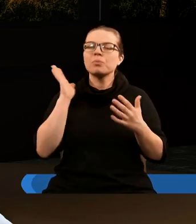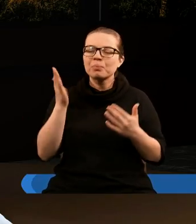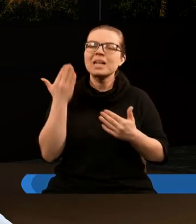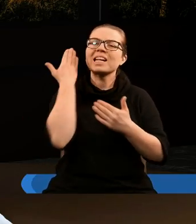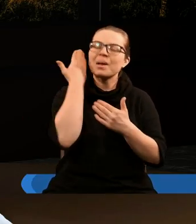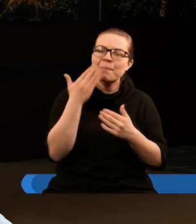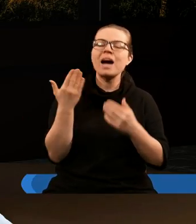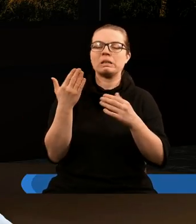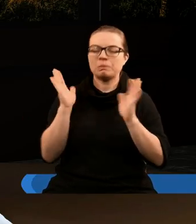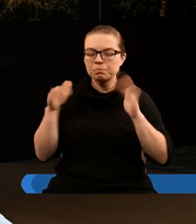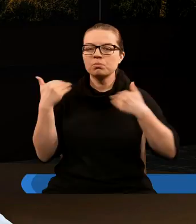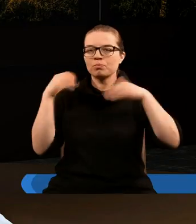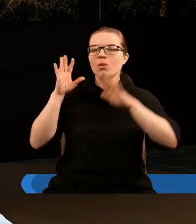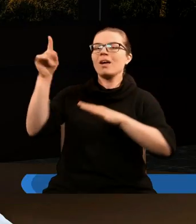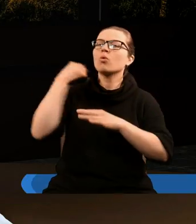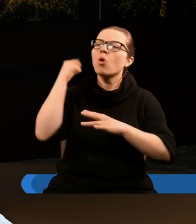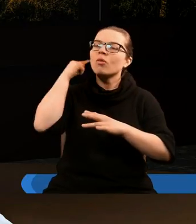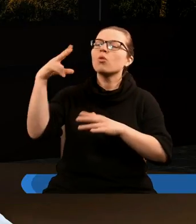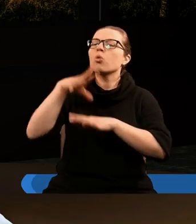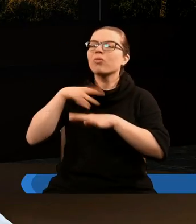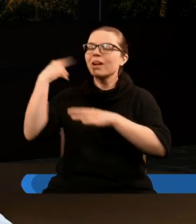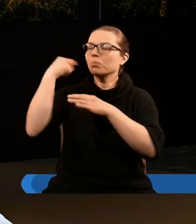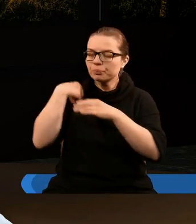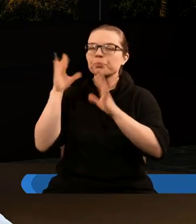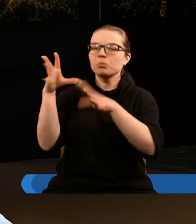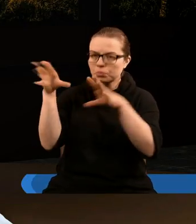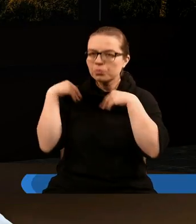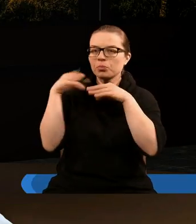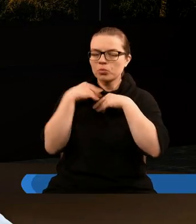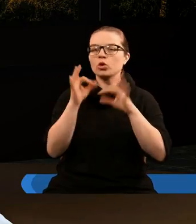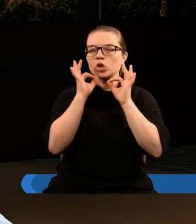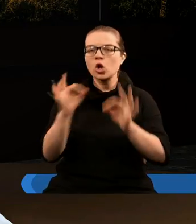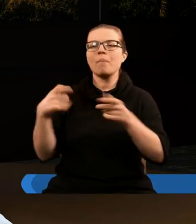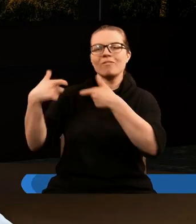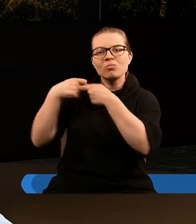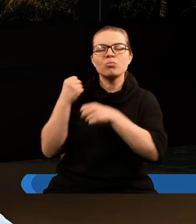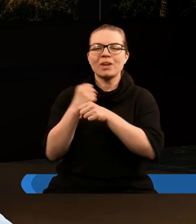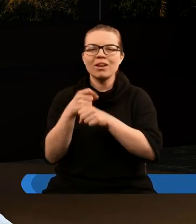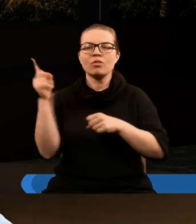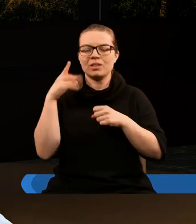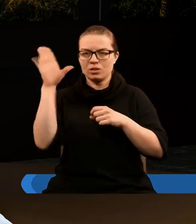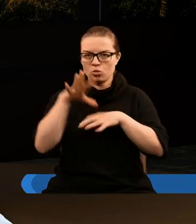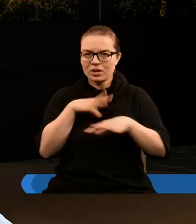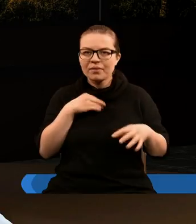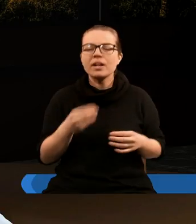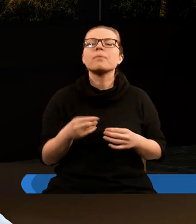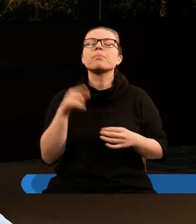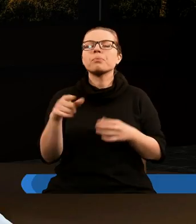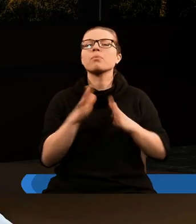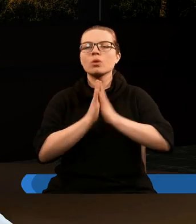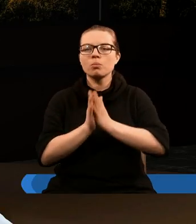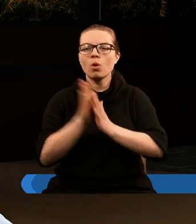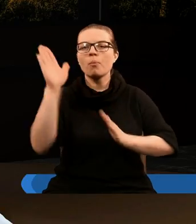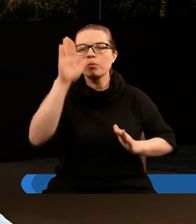podatni na Jego głos, to wszystkie nasze uchybienia powoli Duch Święty będzie wypalał. Prosimy Cię, Panie,